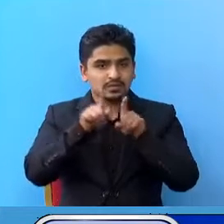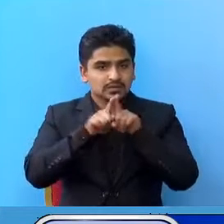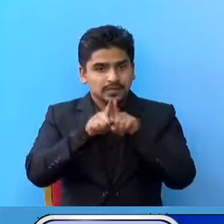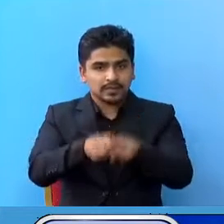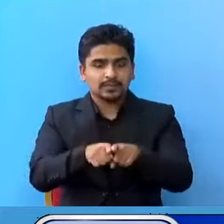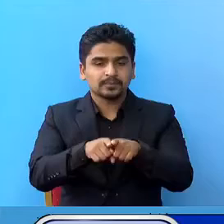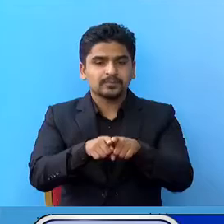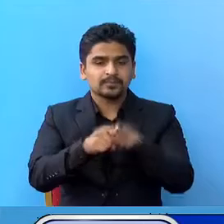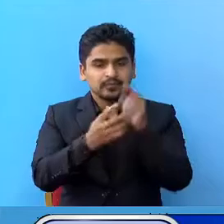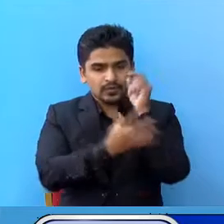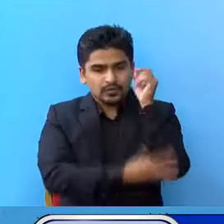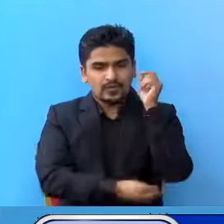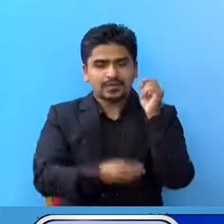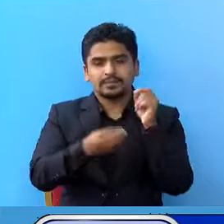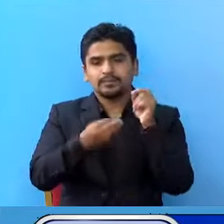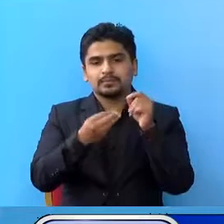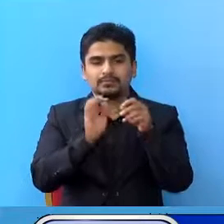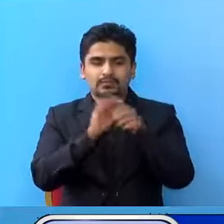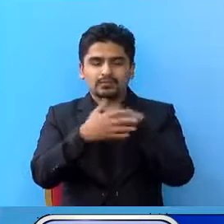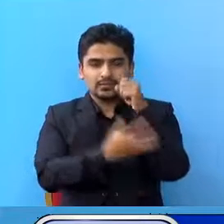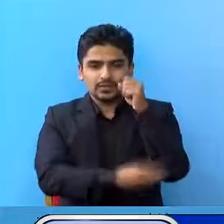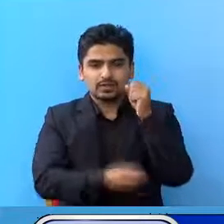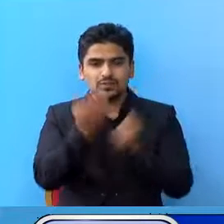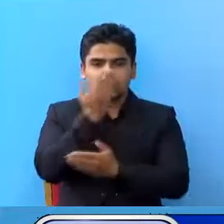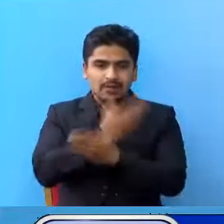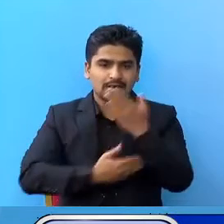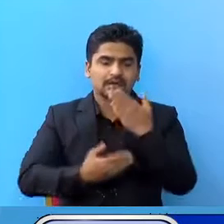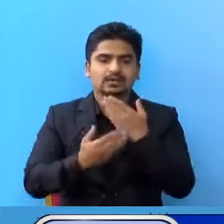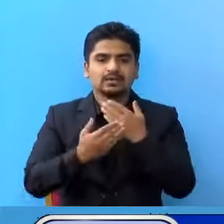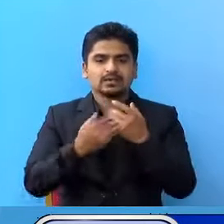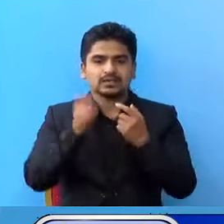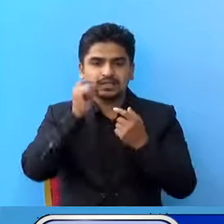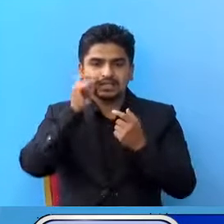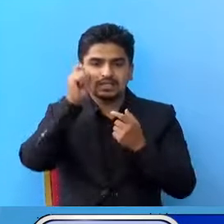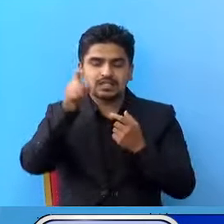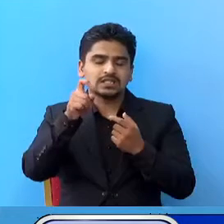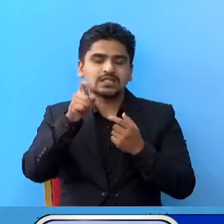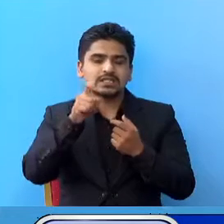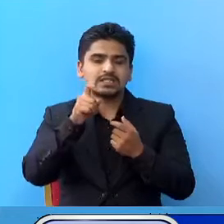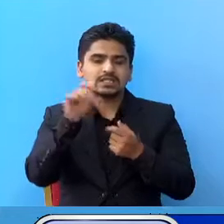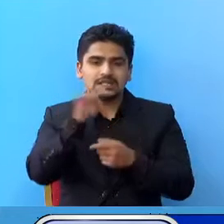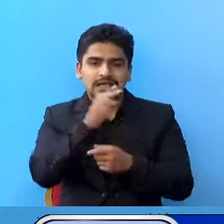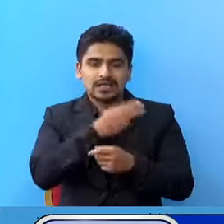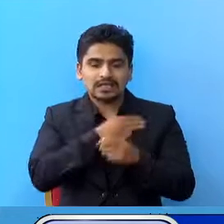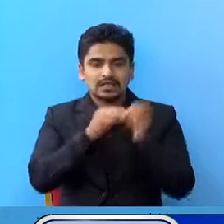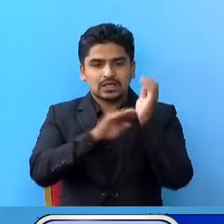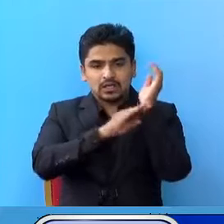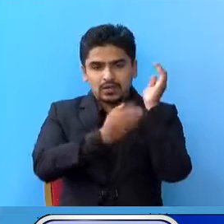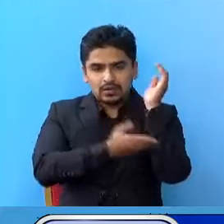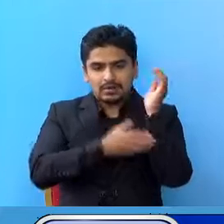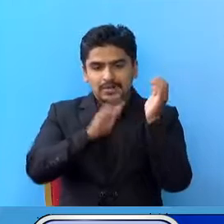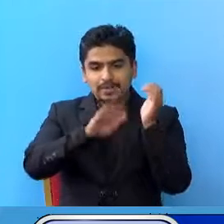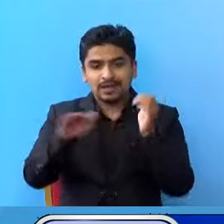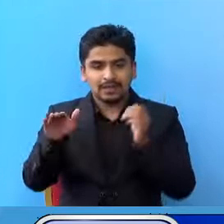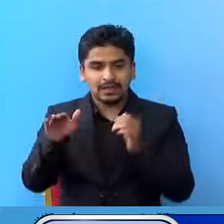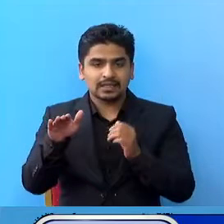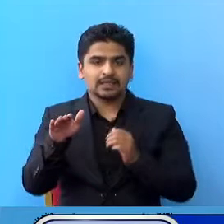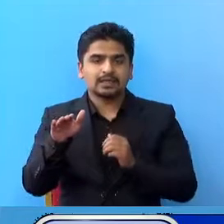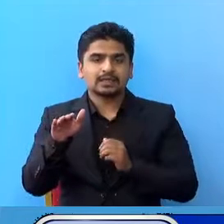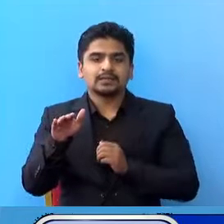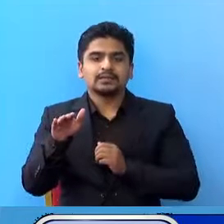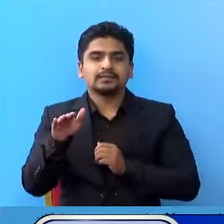गरिब विपन्न बर्ग अपांग जेस्ट नागरिक गर्वबती बालवालिका